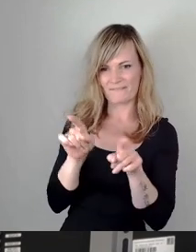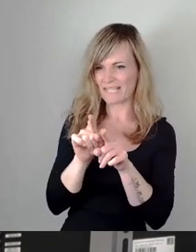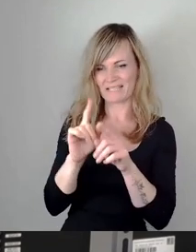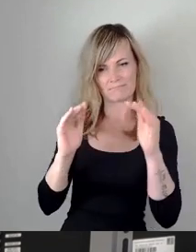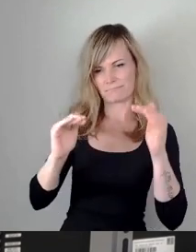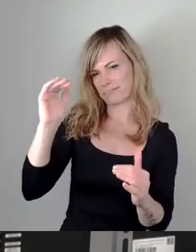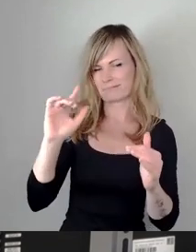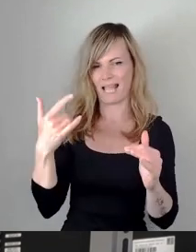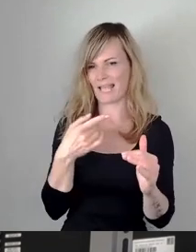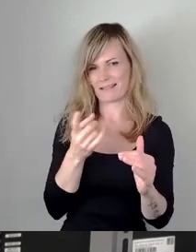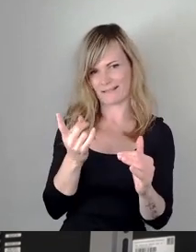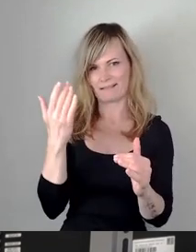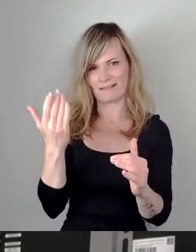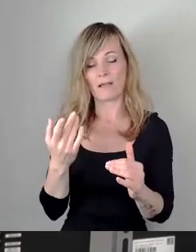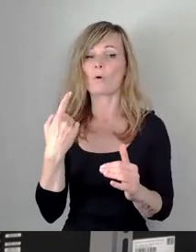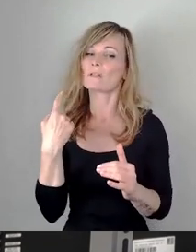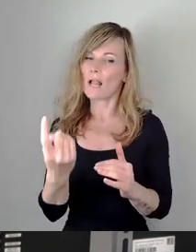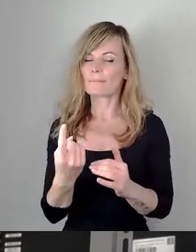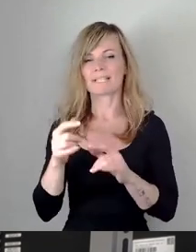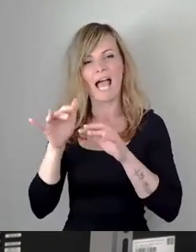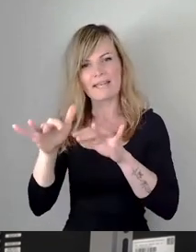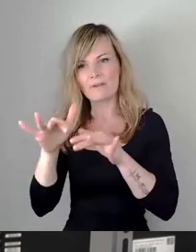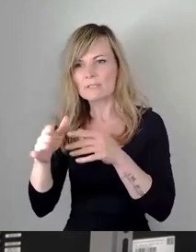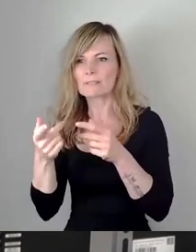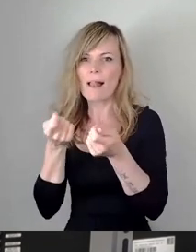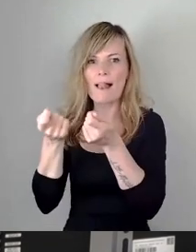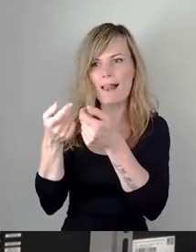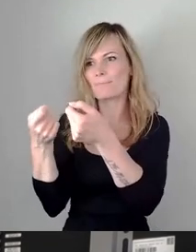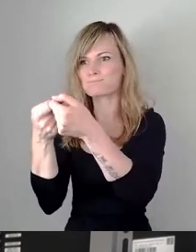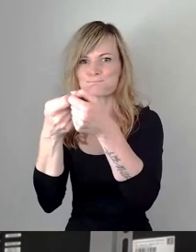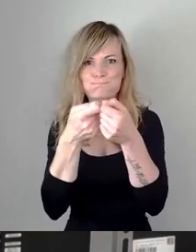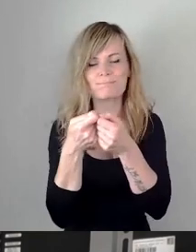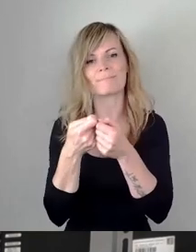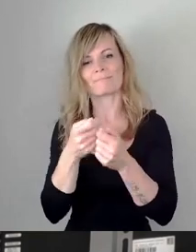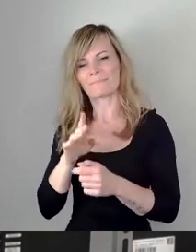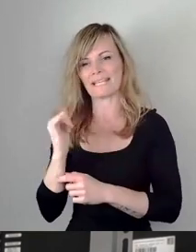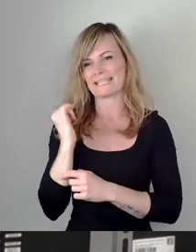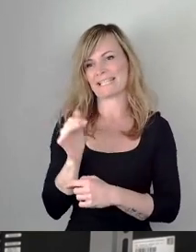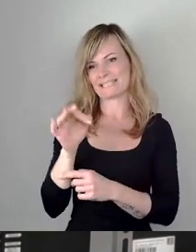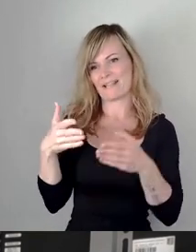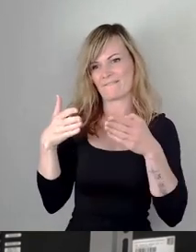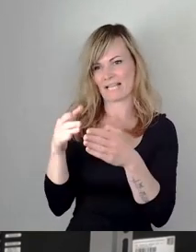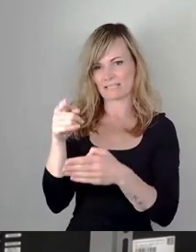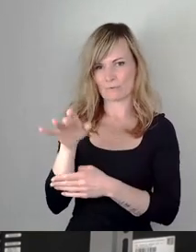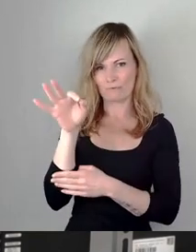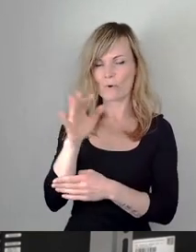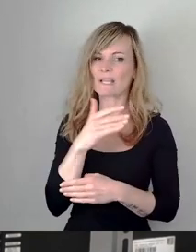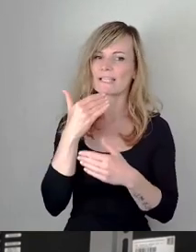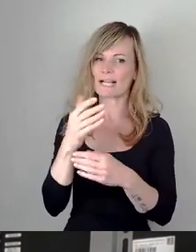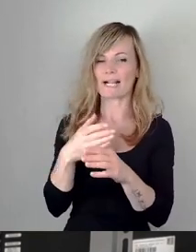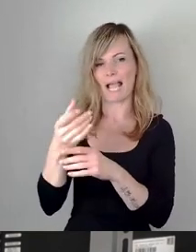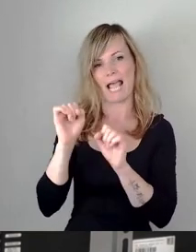einflussreicher Strippenzieher im Dienste Ihrer Fraktion. Vielen Dank für Ihren Einsatz auch. Ebenfalls seit